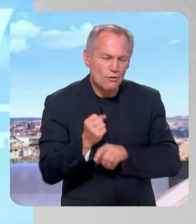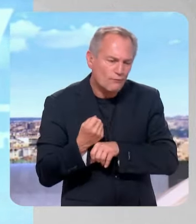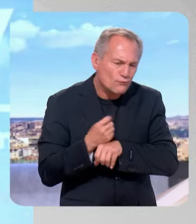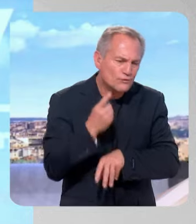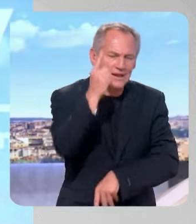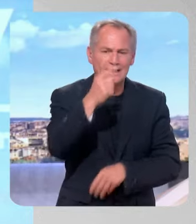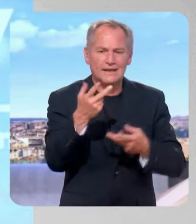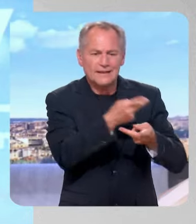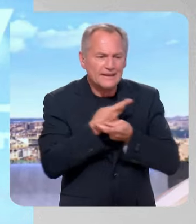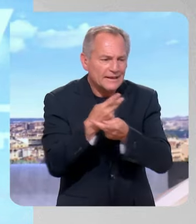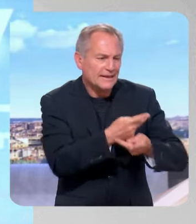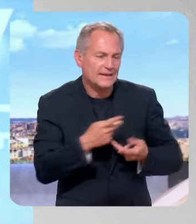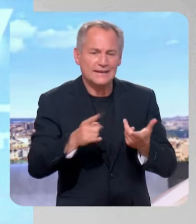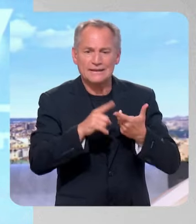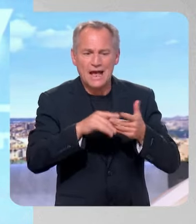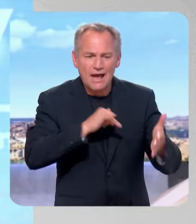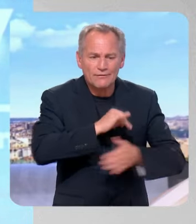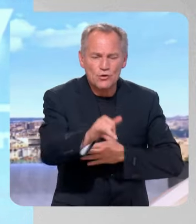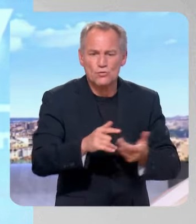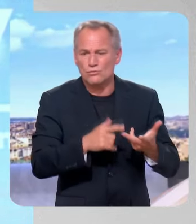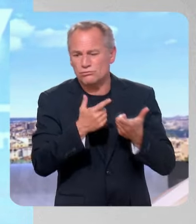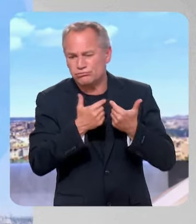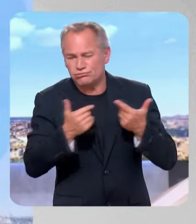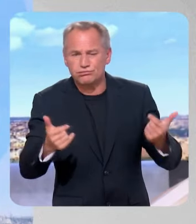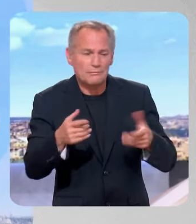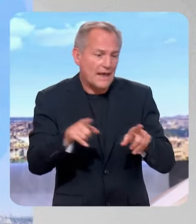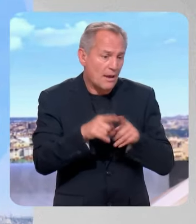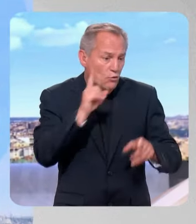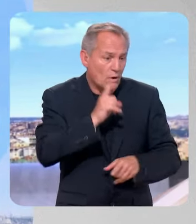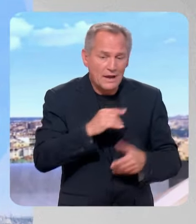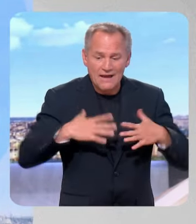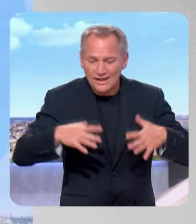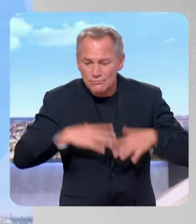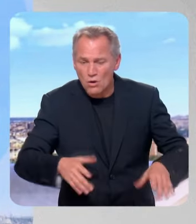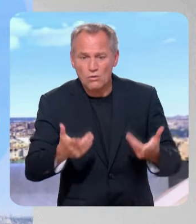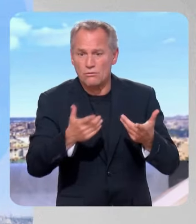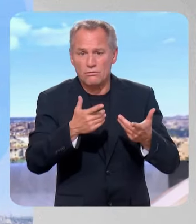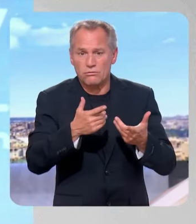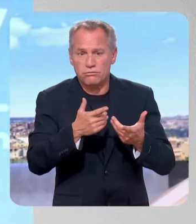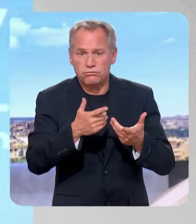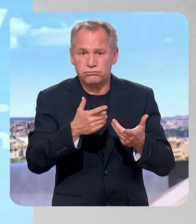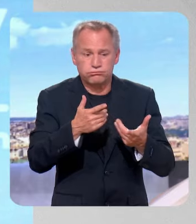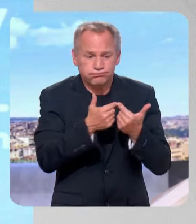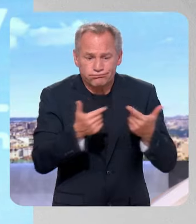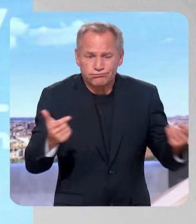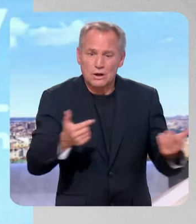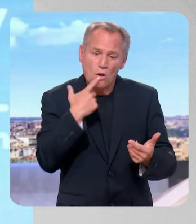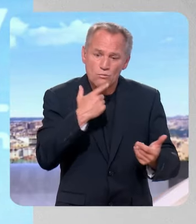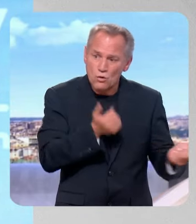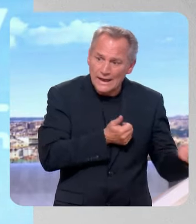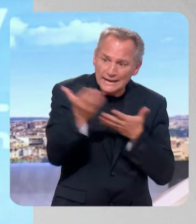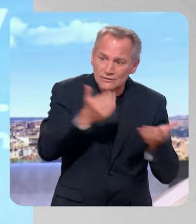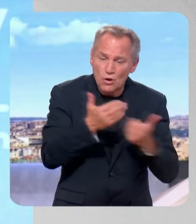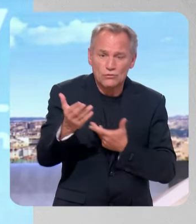satellites, des biens manufacturiers, mais aussi demain aussi des vêtements, des biens électroménagers, pour les exporter en dehors de nos